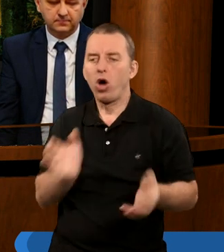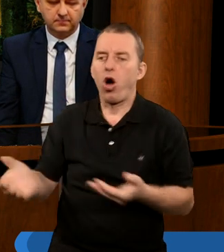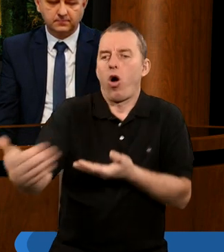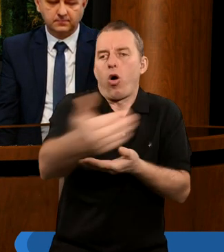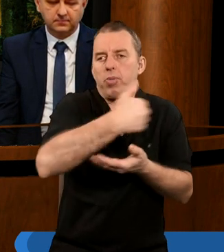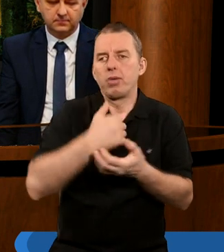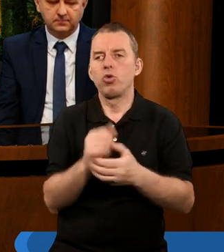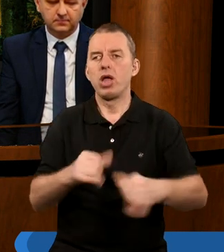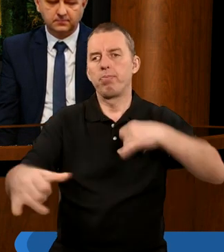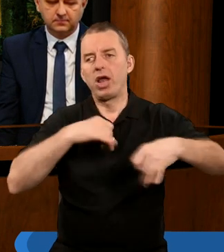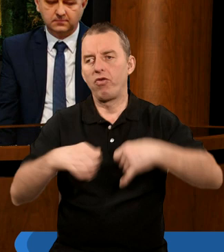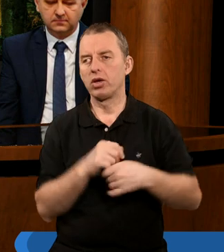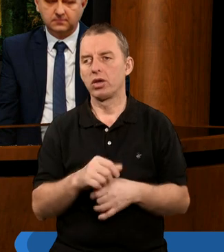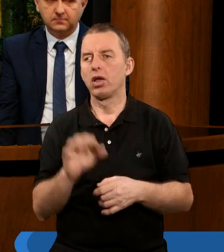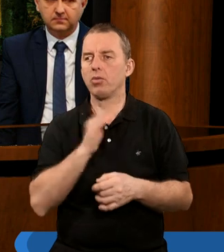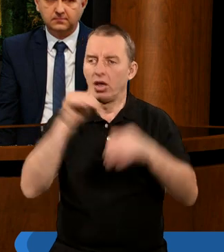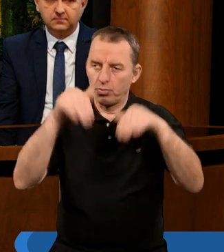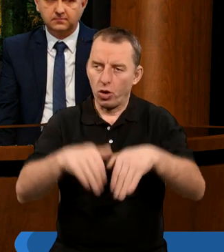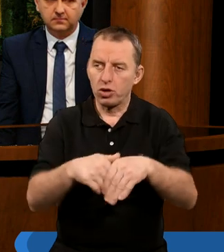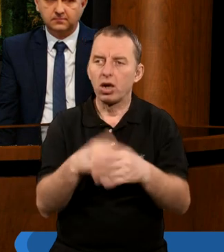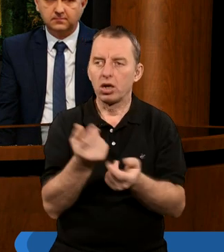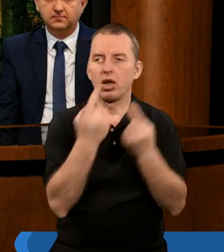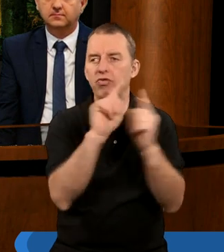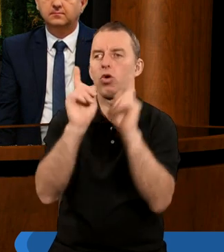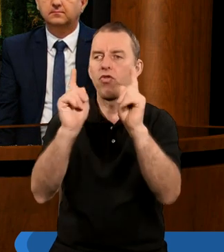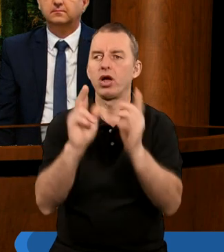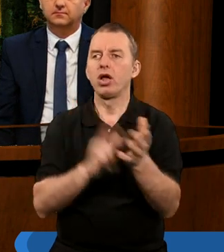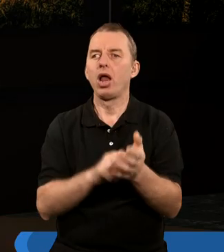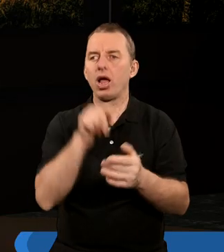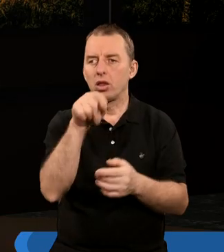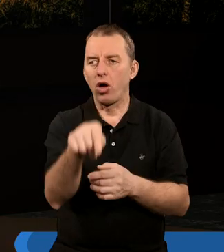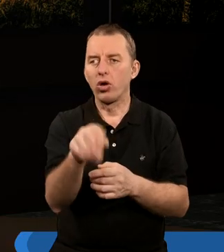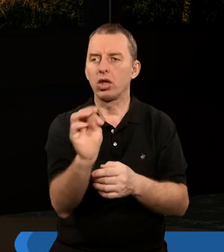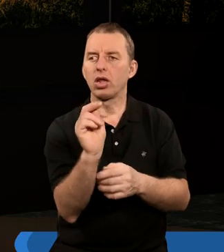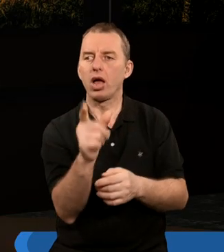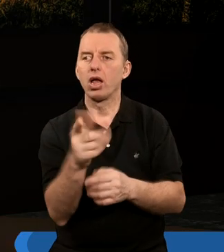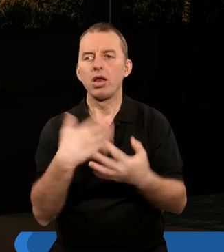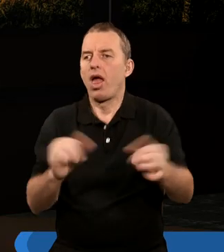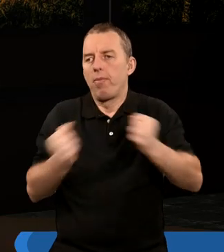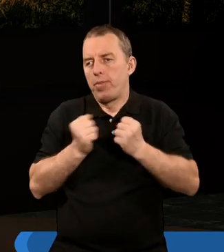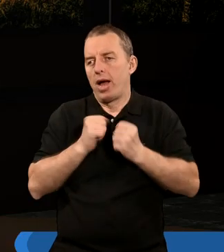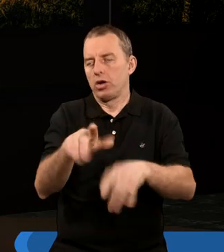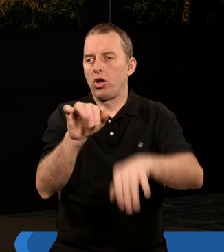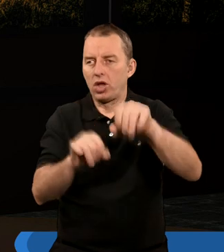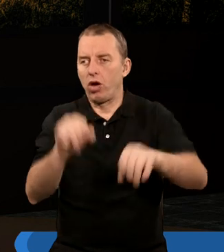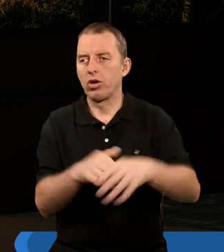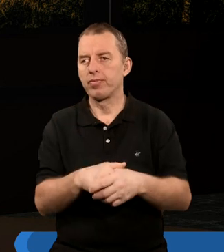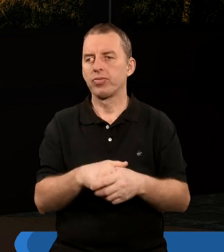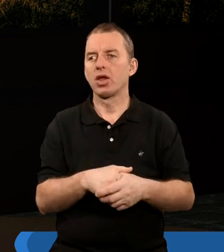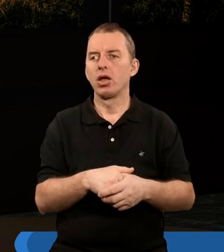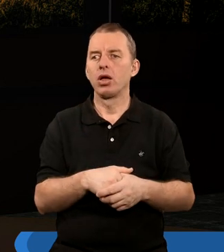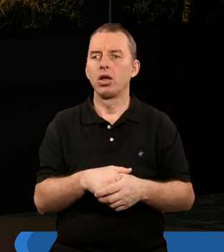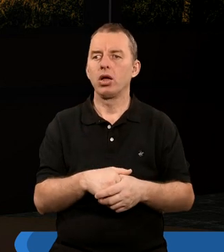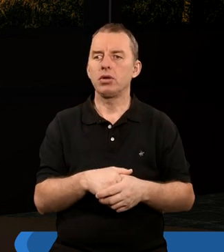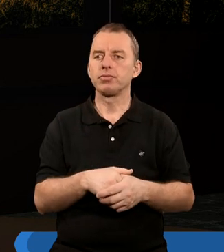panowanie. Jeśli można, jeszcze chciałabym zwrócić uwagę na to, żebyśmy nie bali się tego sądu, bo